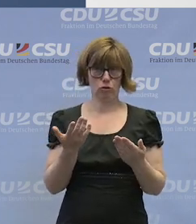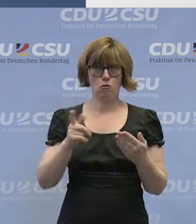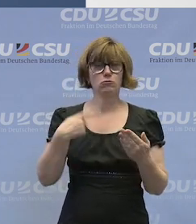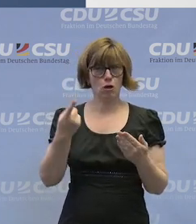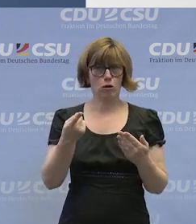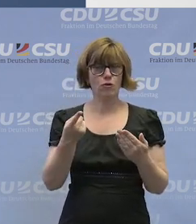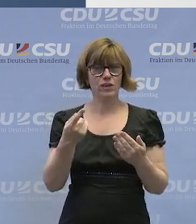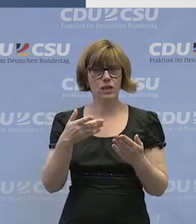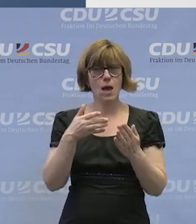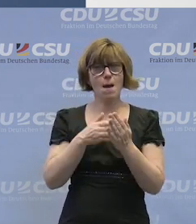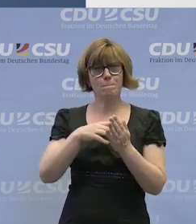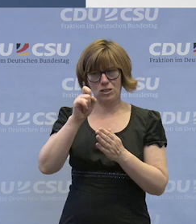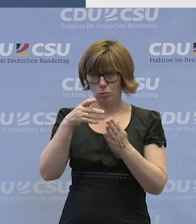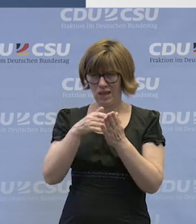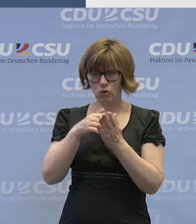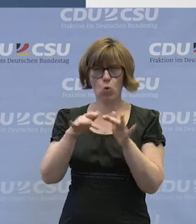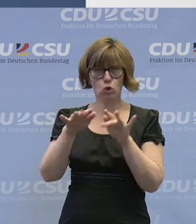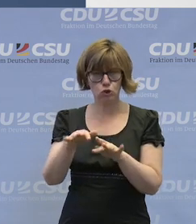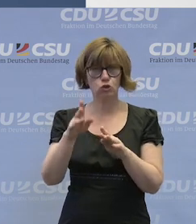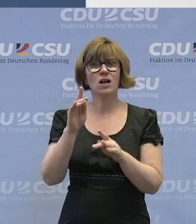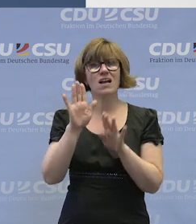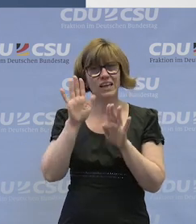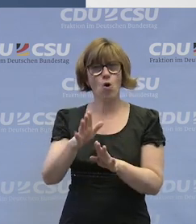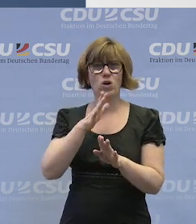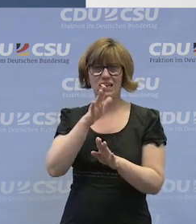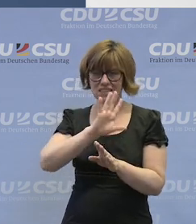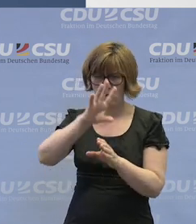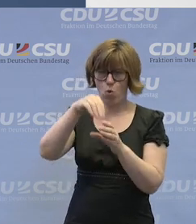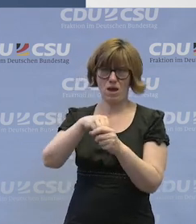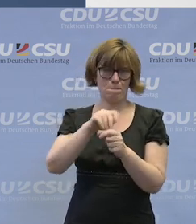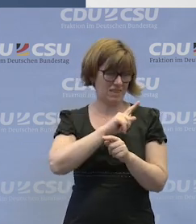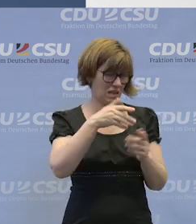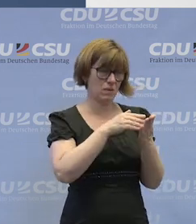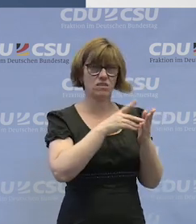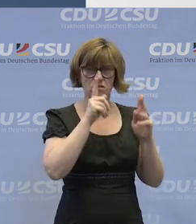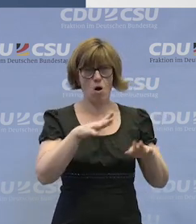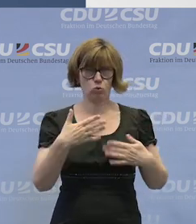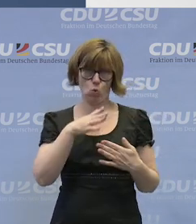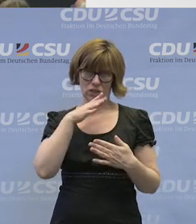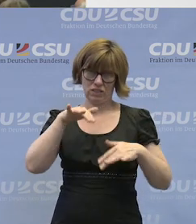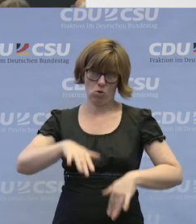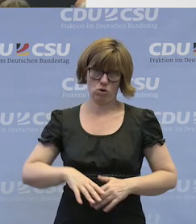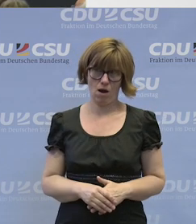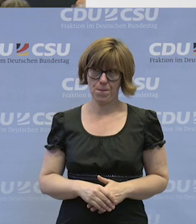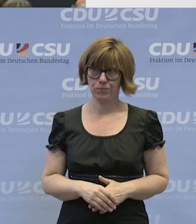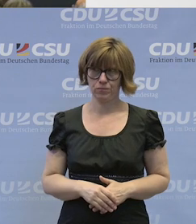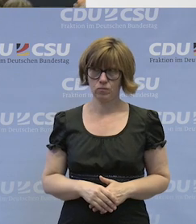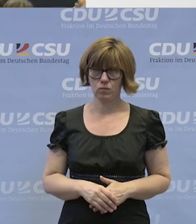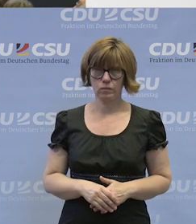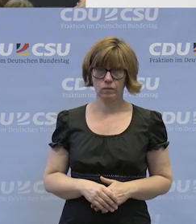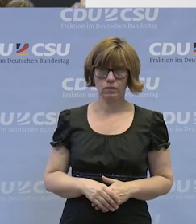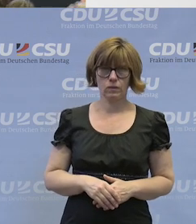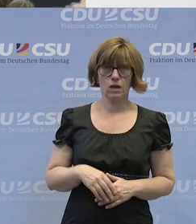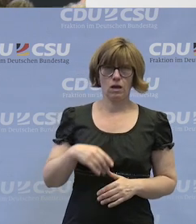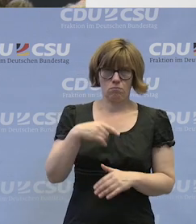dann gehört bei einem behinderten Menschen genauso ein gewisses Risiko dazu, wie bei einem nichtbehinderten Menschen. Herr Jüttig? Ja, das ist